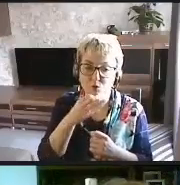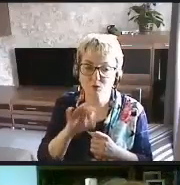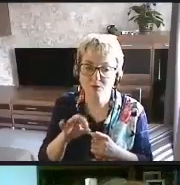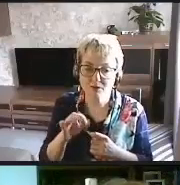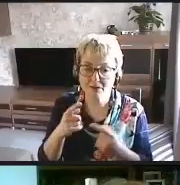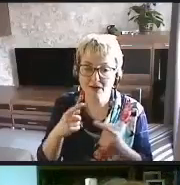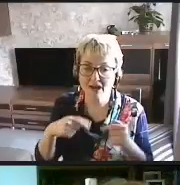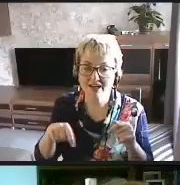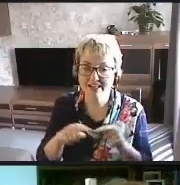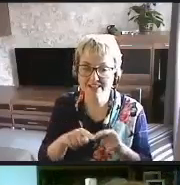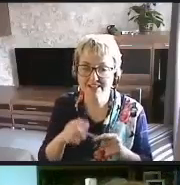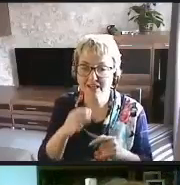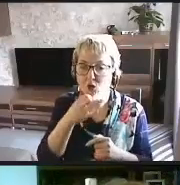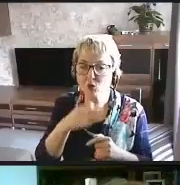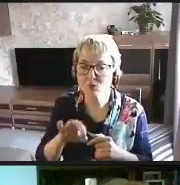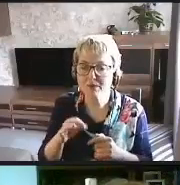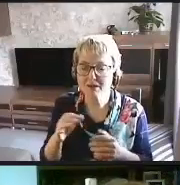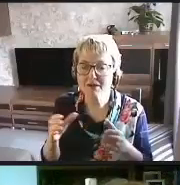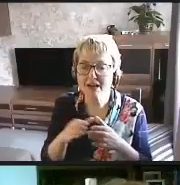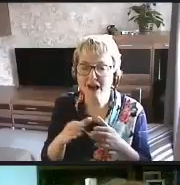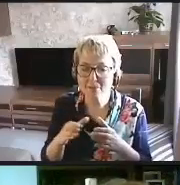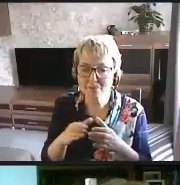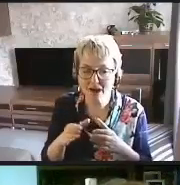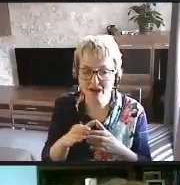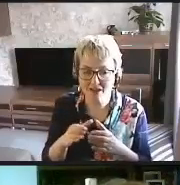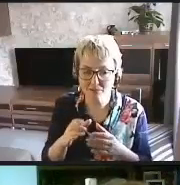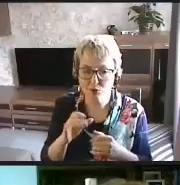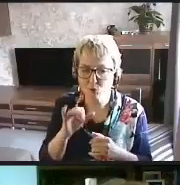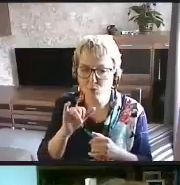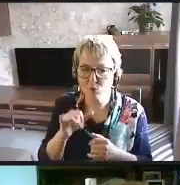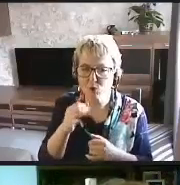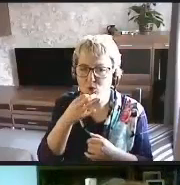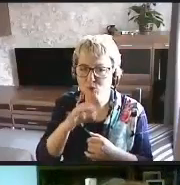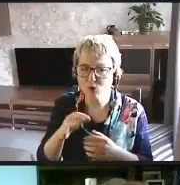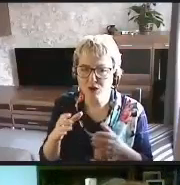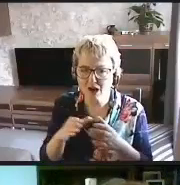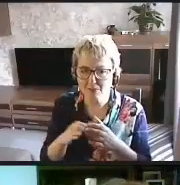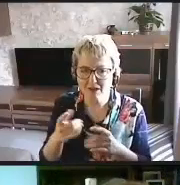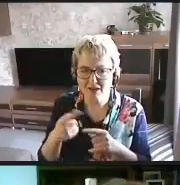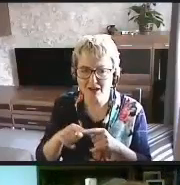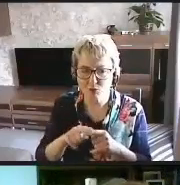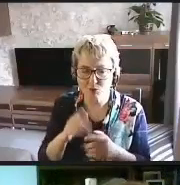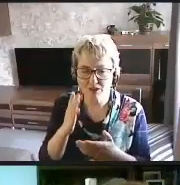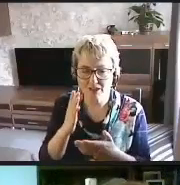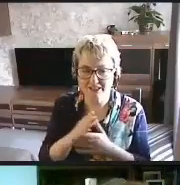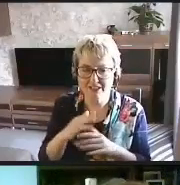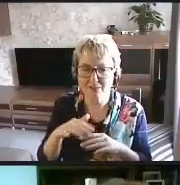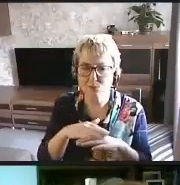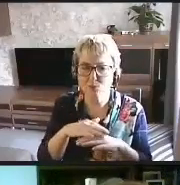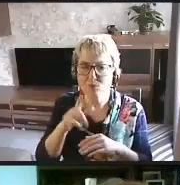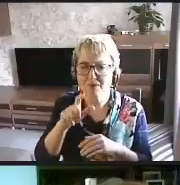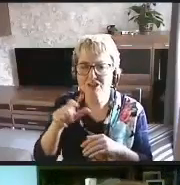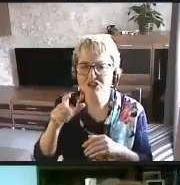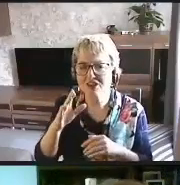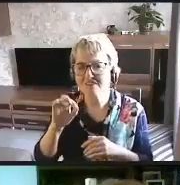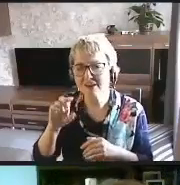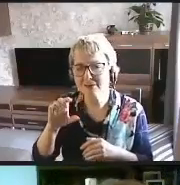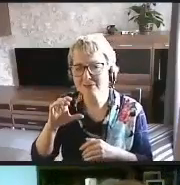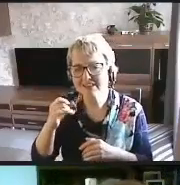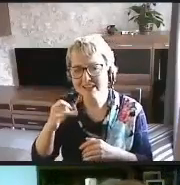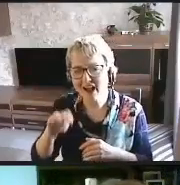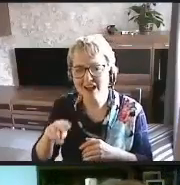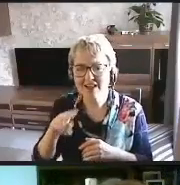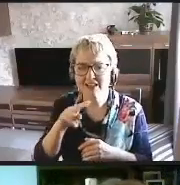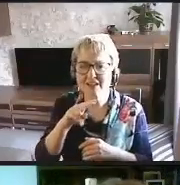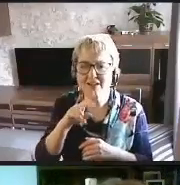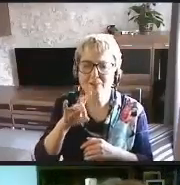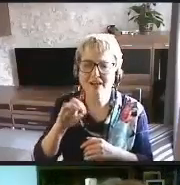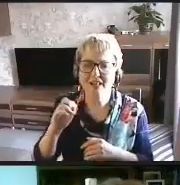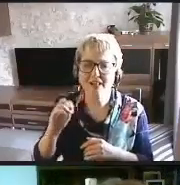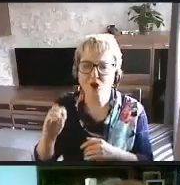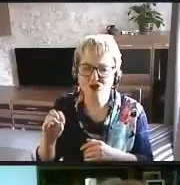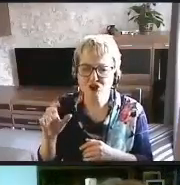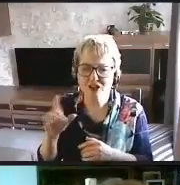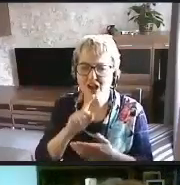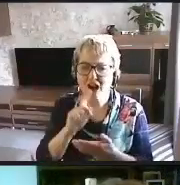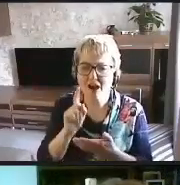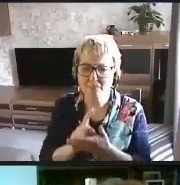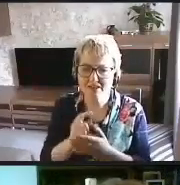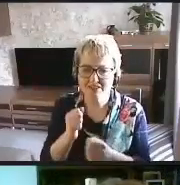организациям, к любым компаниям. То есть у любой компании, у которой есть публичный веб-сайт или публичное приложение, они обязаны делать его